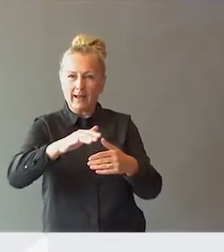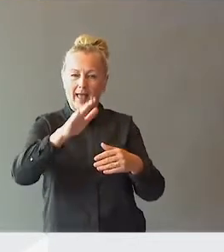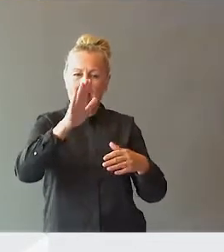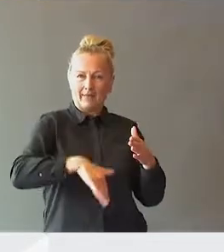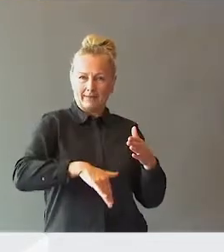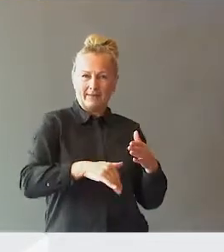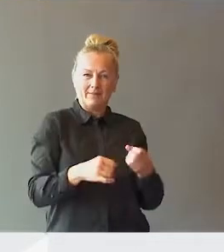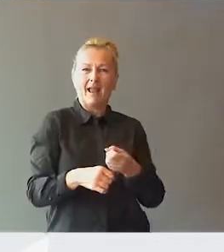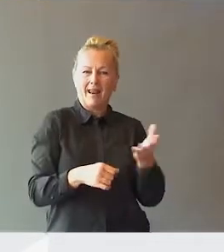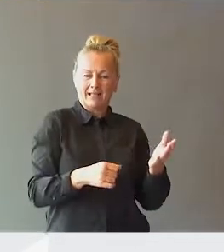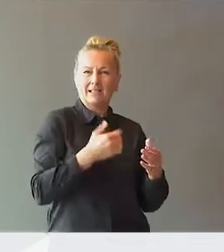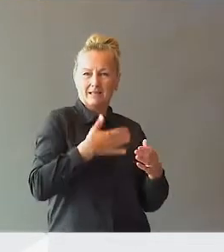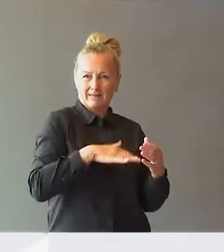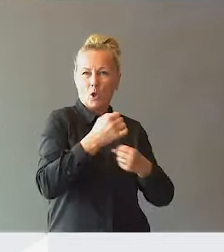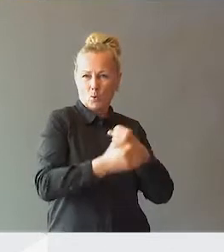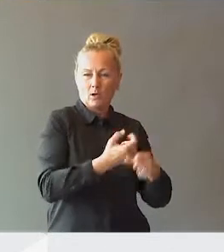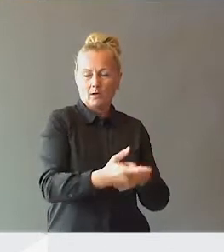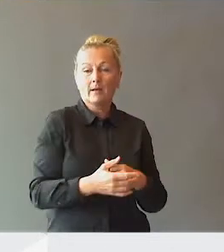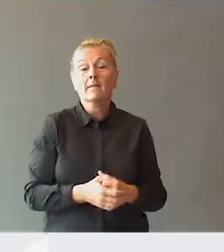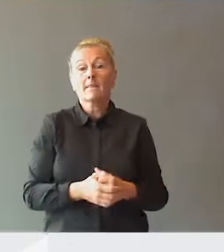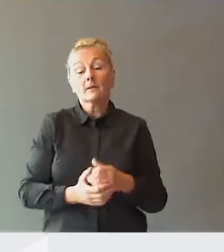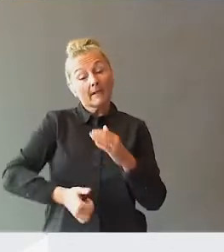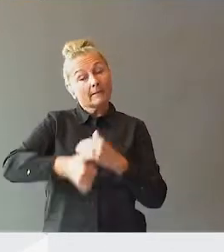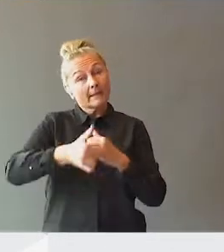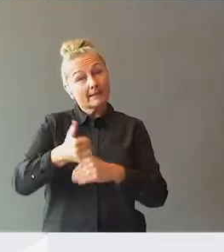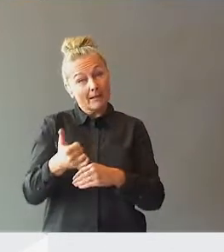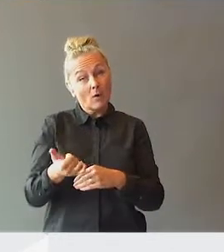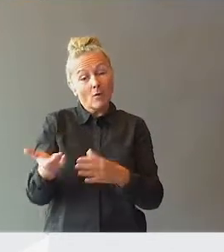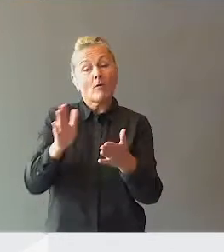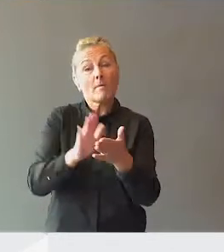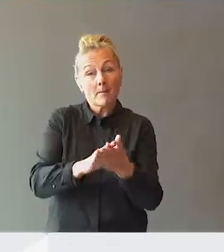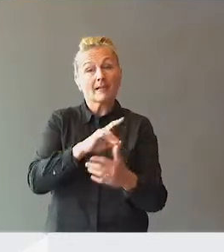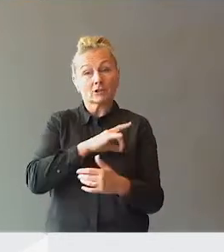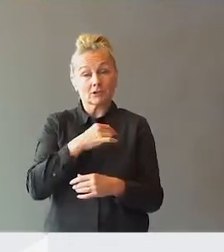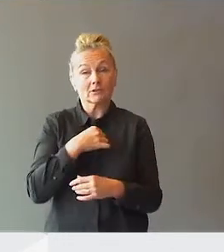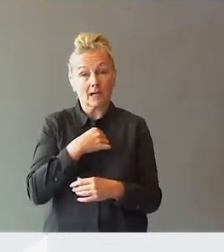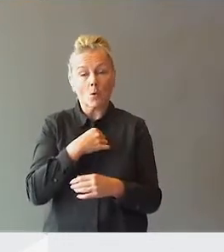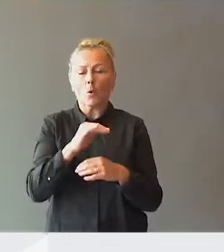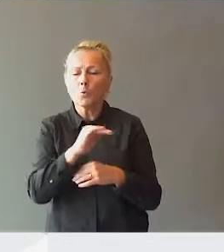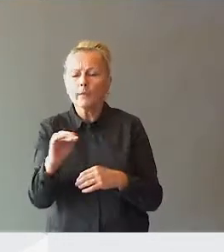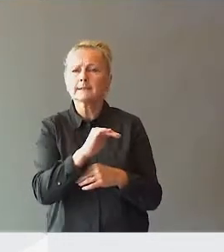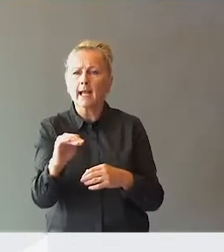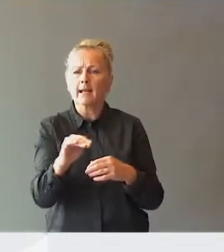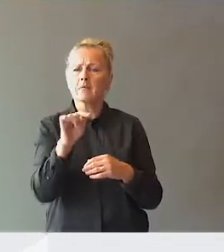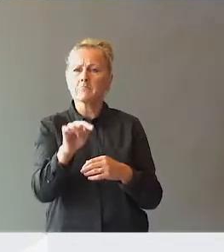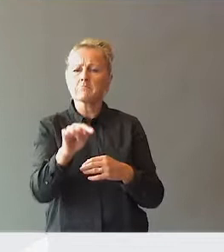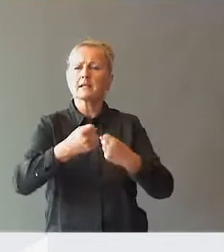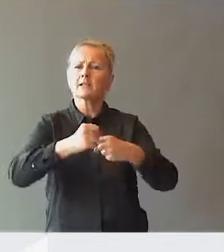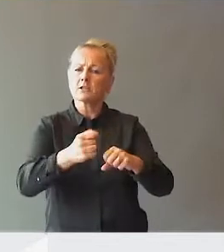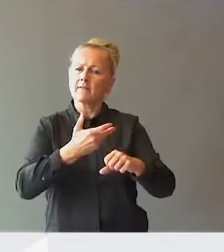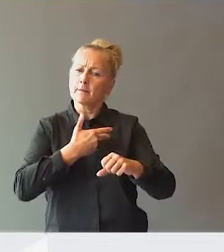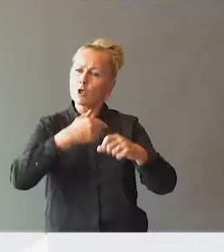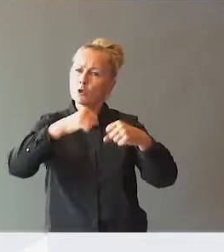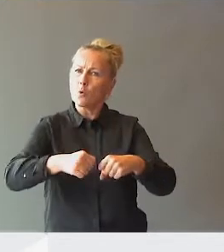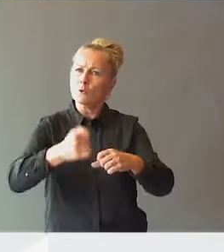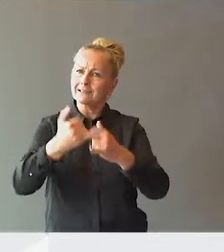en ellers ville ha gjort. Det er viktig å få med seg, synes jeg, å understreke at her har en satset veldig